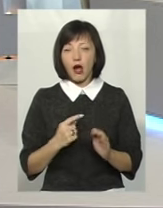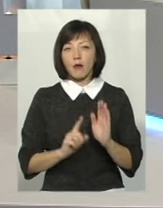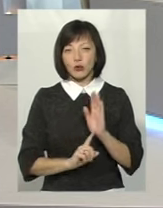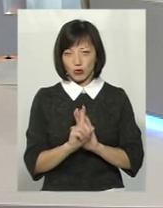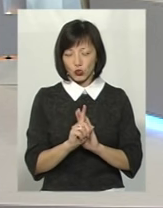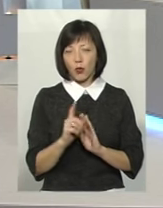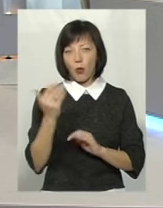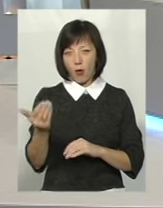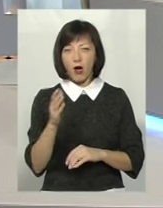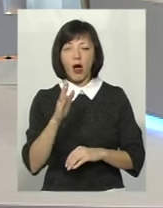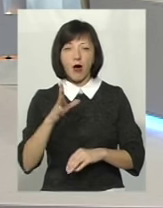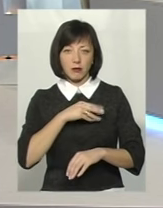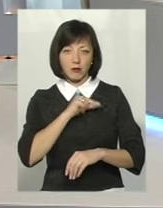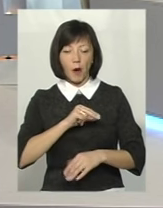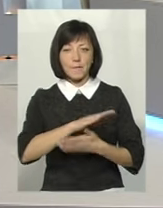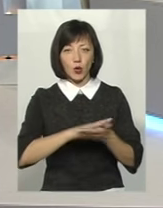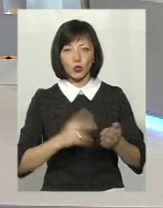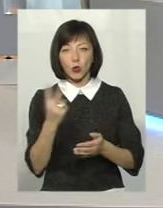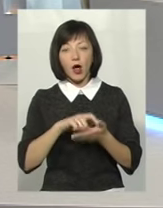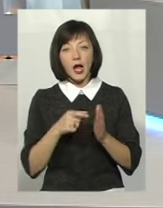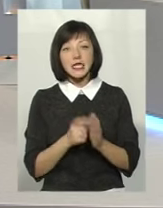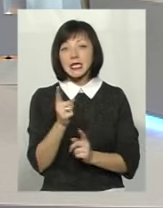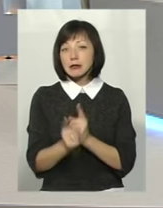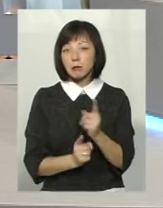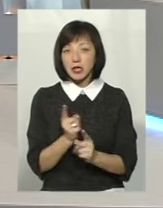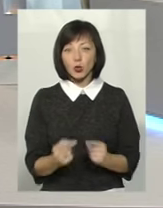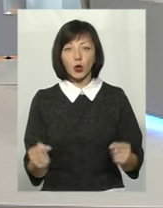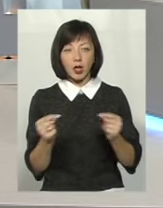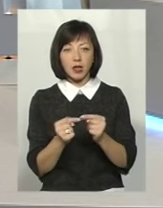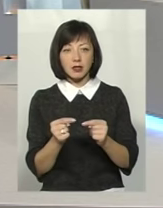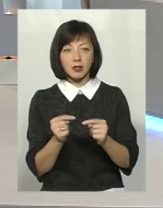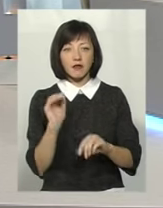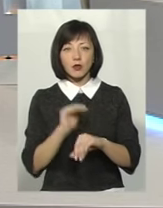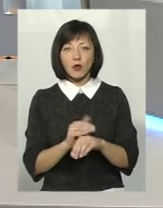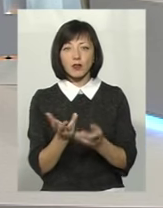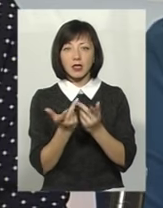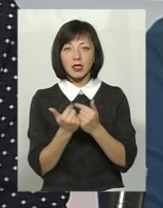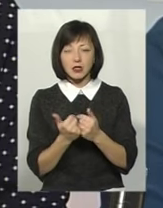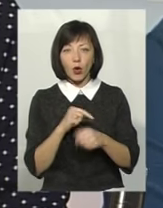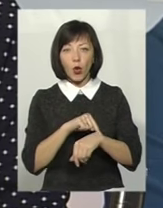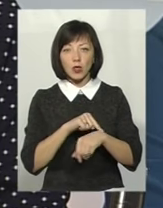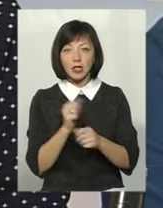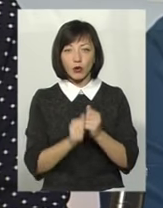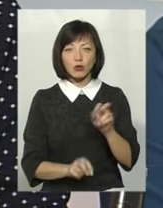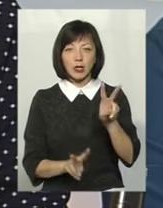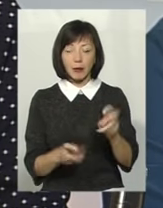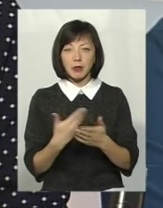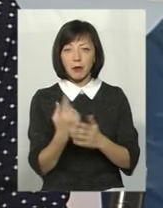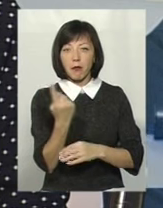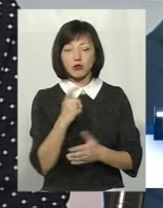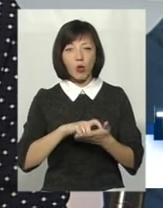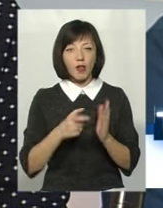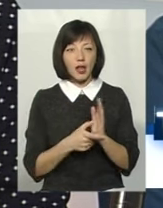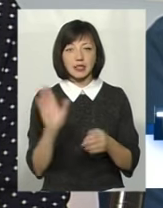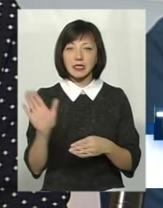колега продовжить, саме про другий клас. Змінено якраз фіксовано кількість годин на кожну тему. Наприклад, в першому